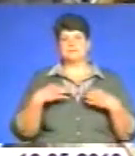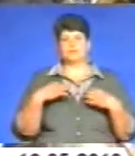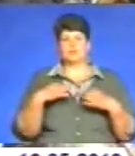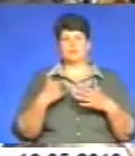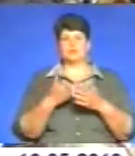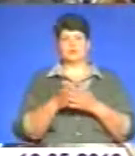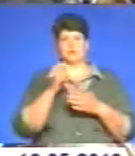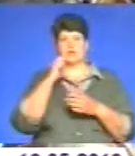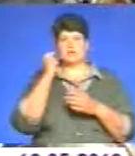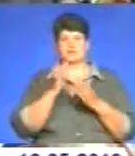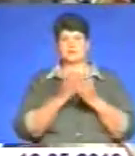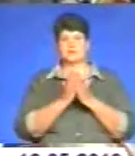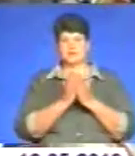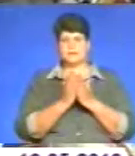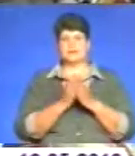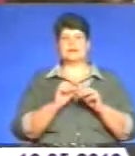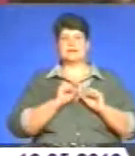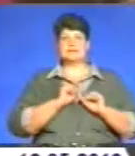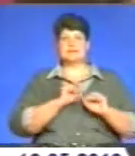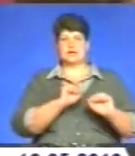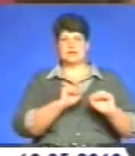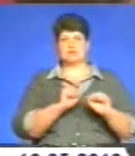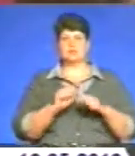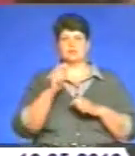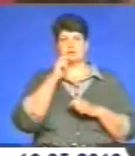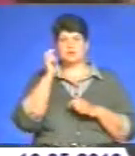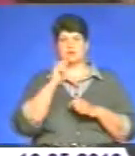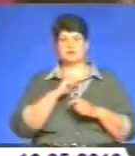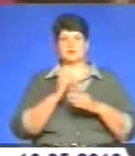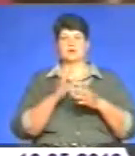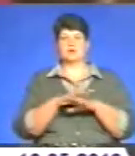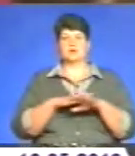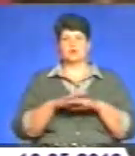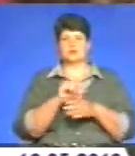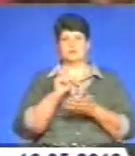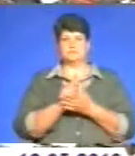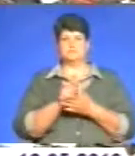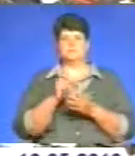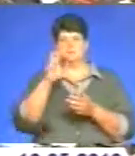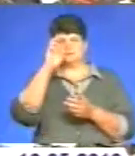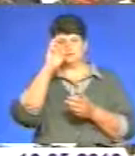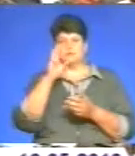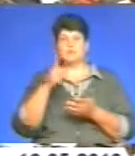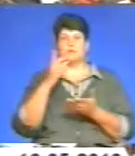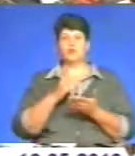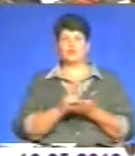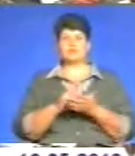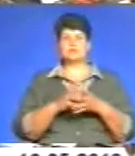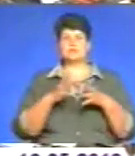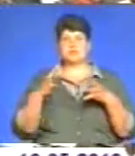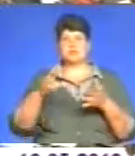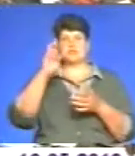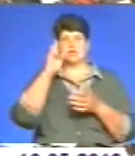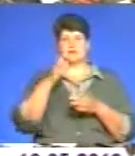комітеті наголошують, що захист вітчизняного книжкового ринку – обов'язок держави. Парламентарії та уряд мають збільшити державні асигнування,